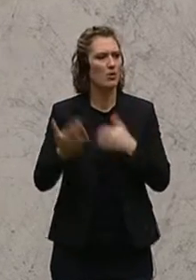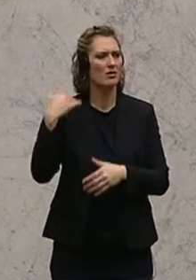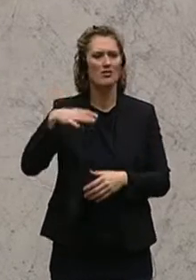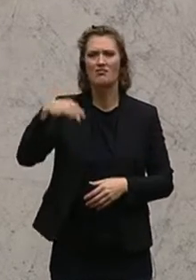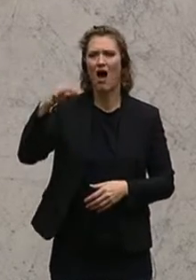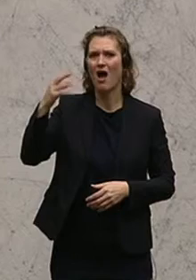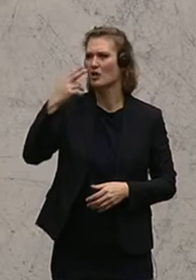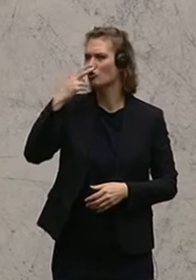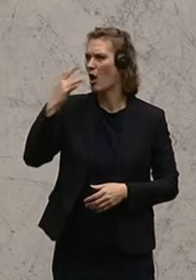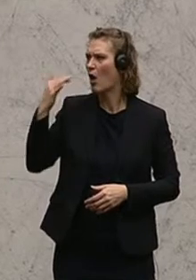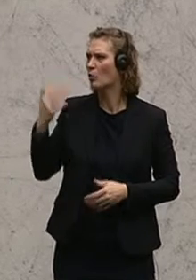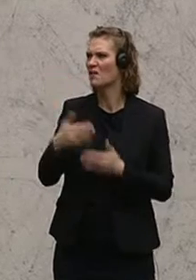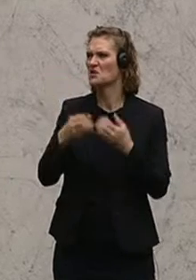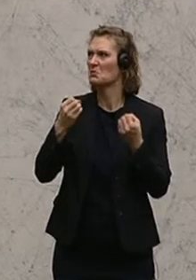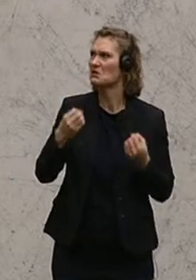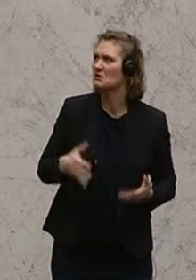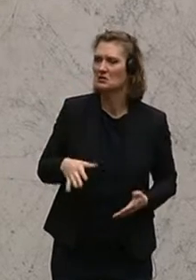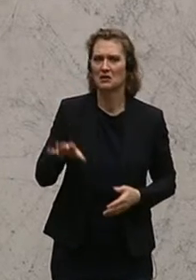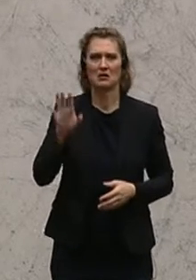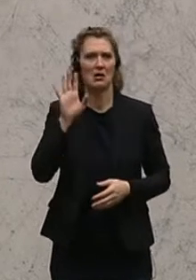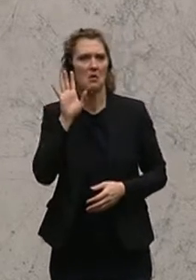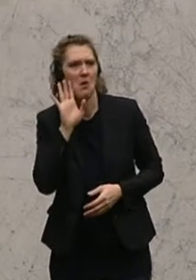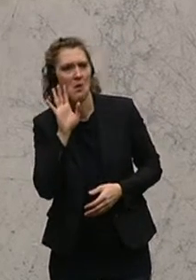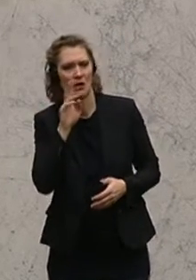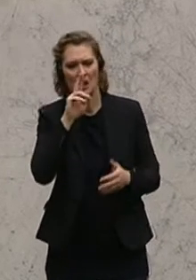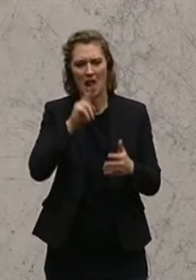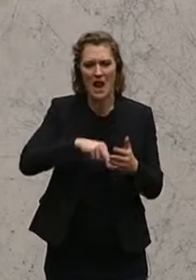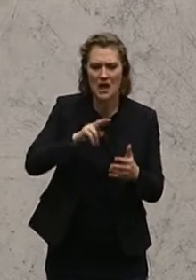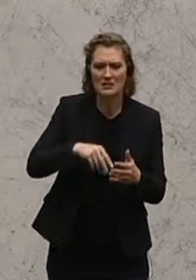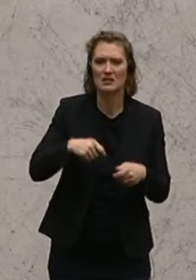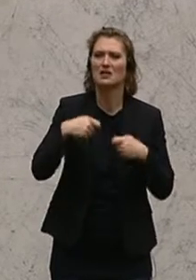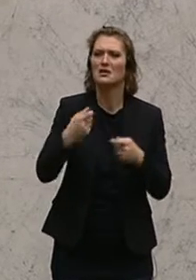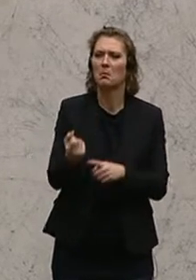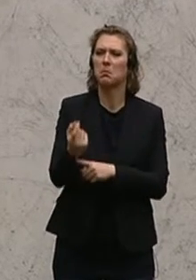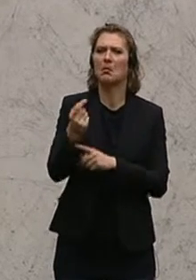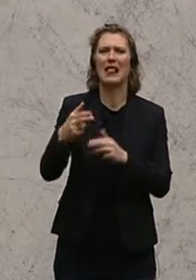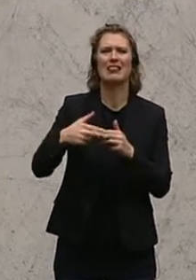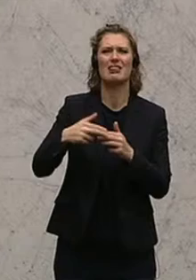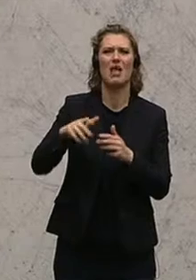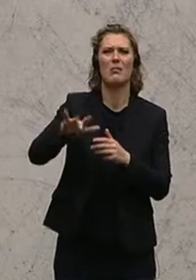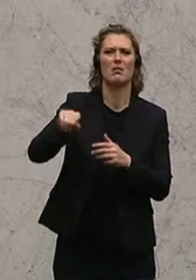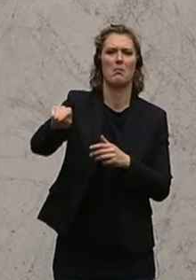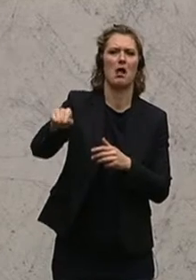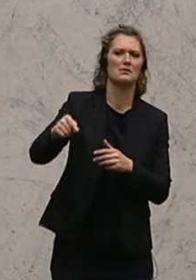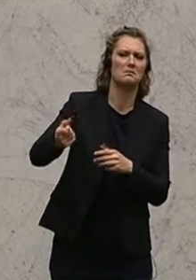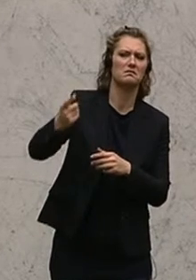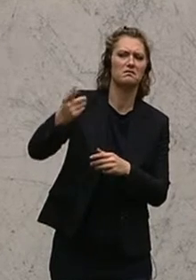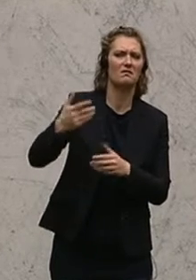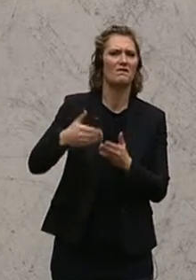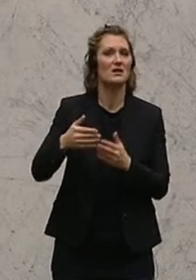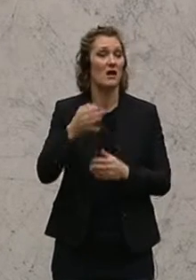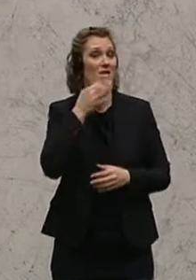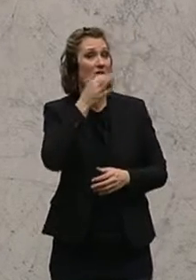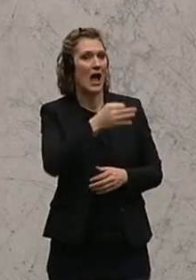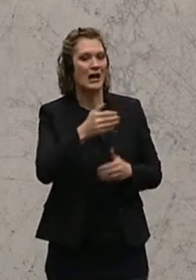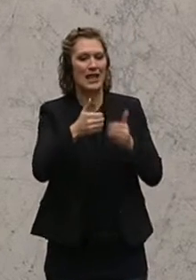passiert ist, ein wenig anhören und gelesen haben, wo dann schon auch ein paar Nebenschauplätze schon einmal angesprochen werden und aufgemacht werden, die Frage